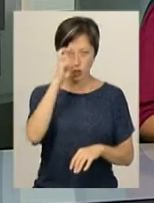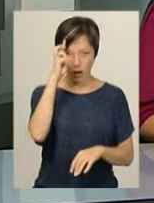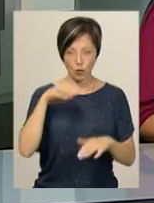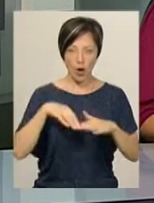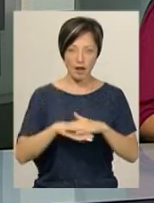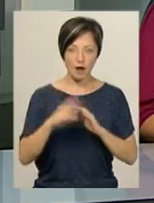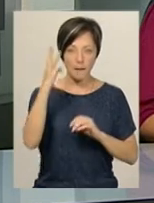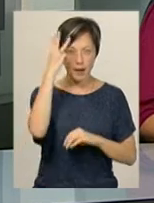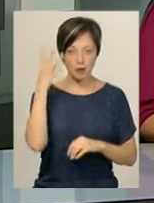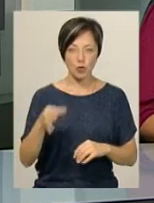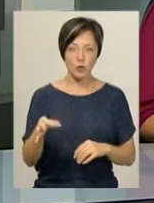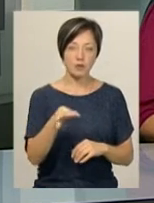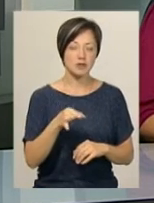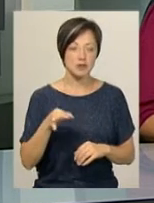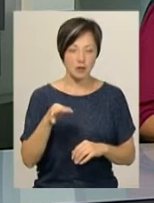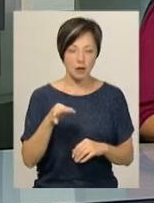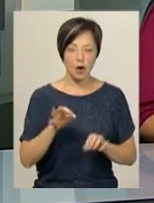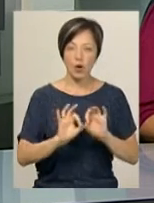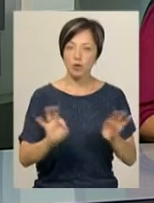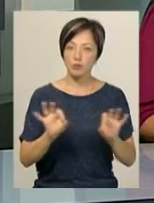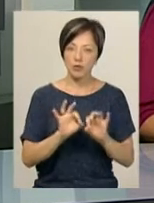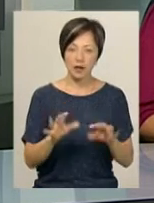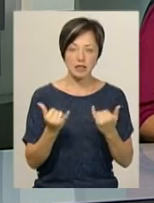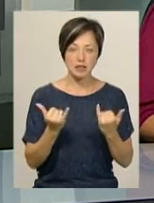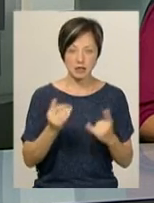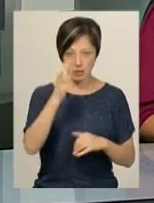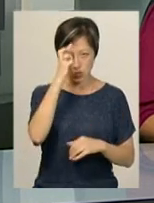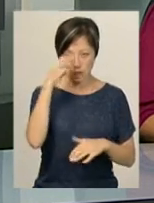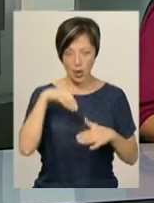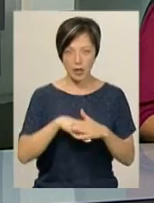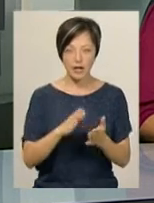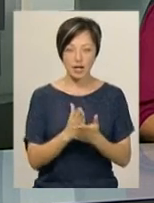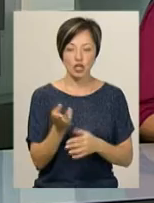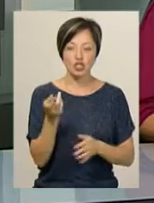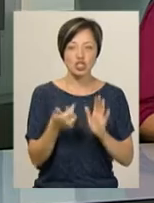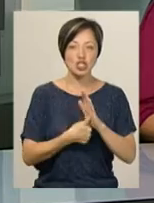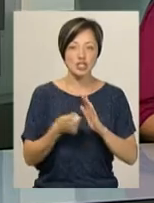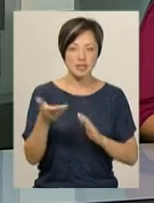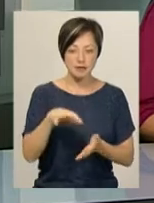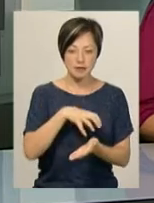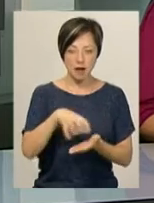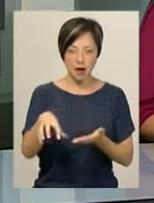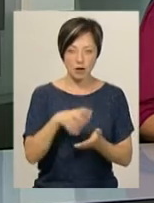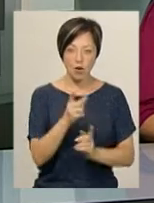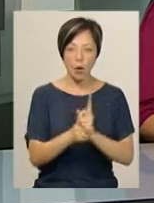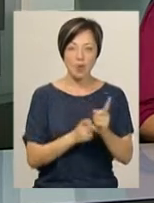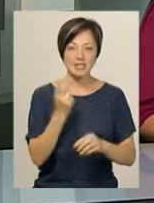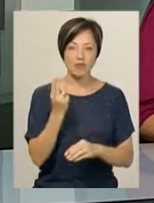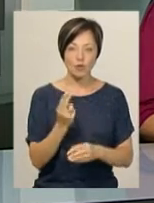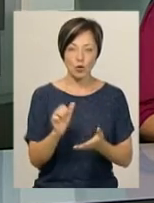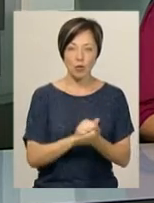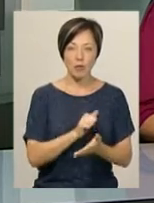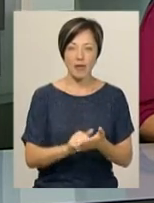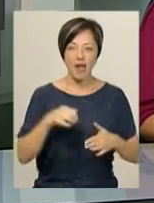архіву Хмельницької області Катерина Бурдуваліс розповіла, наразі в Державному архіві є 6 сканерів. Оцифровувати документи Національного